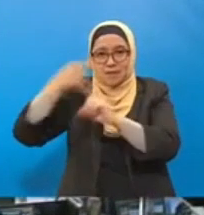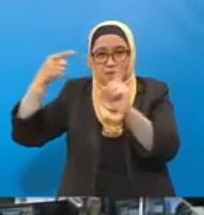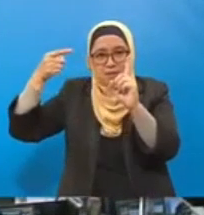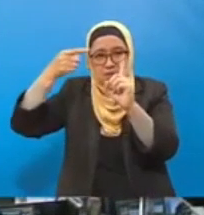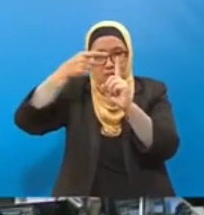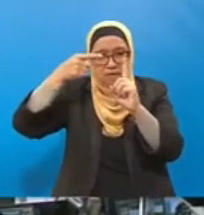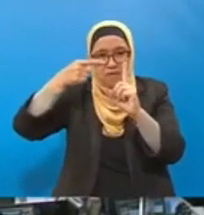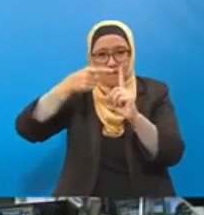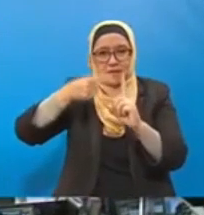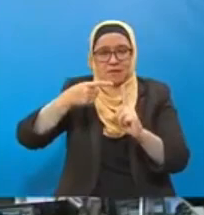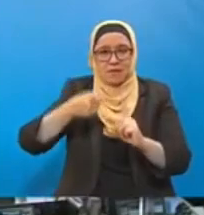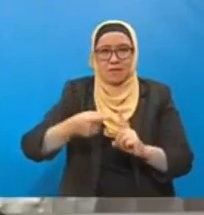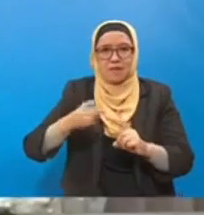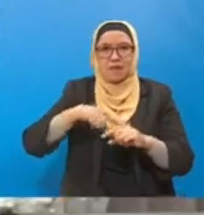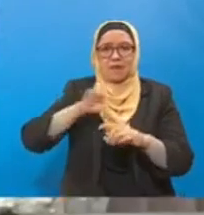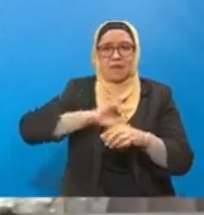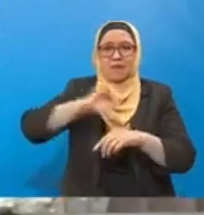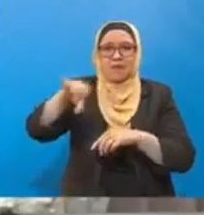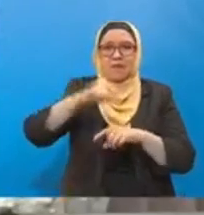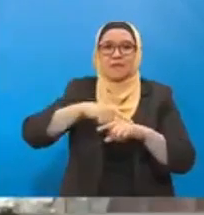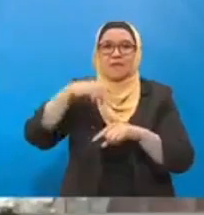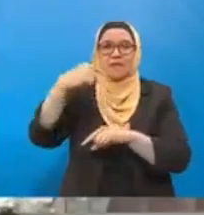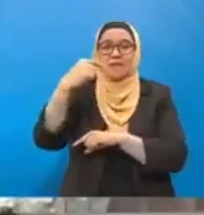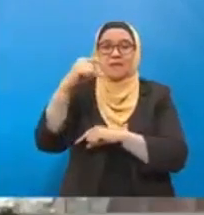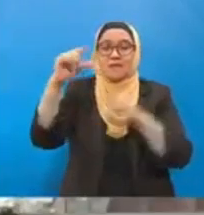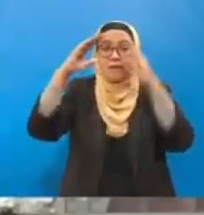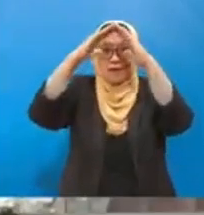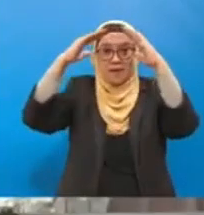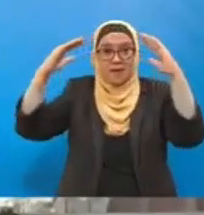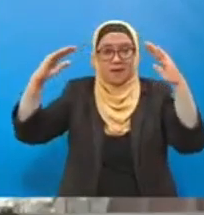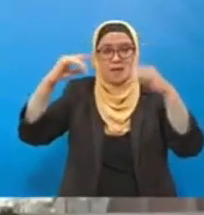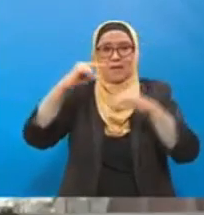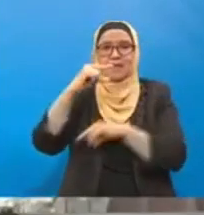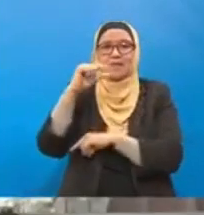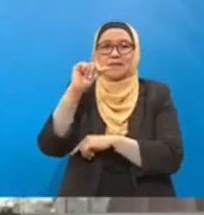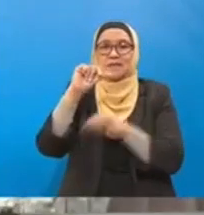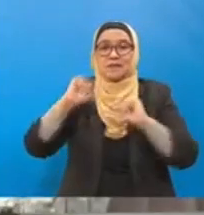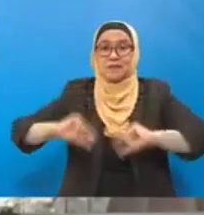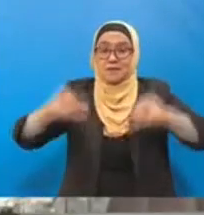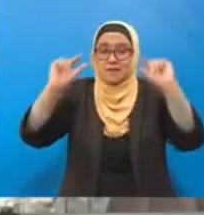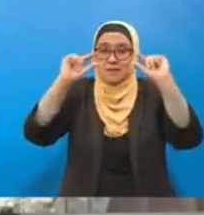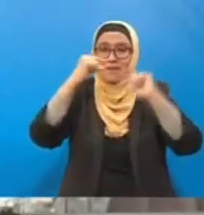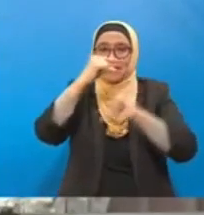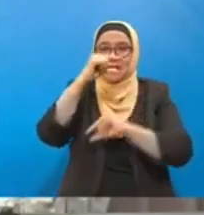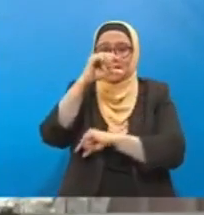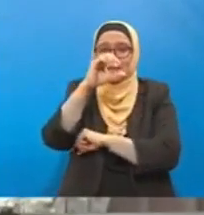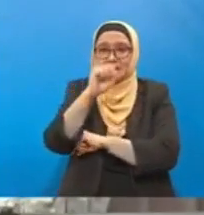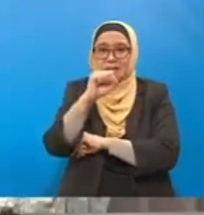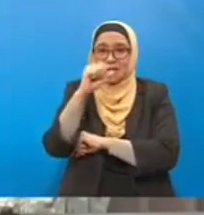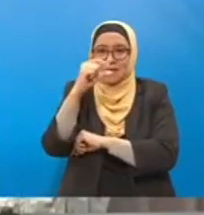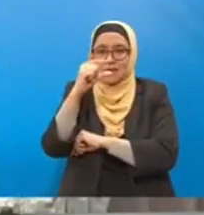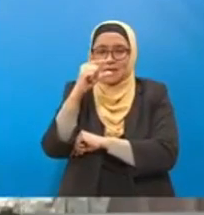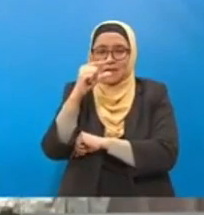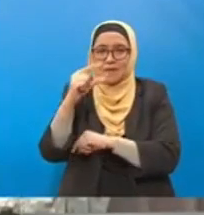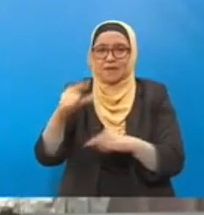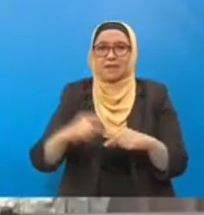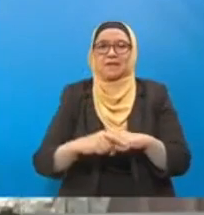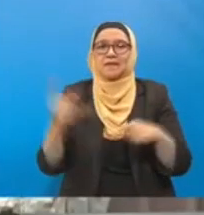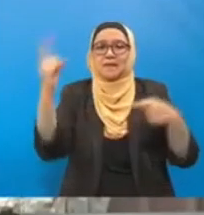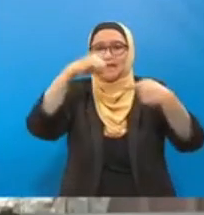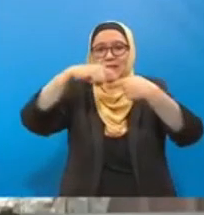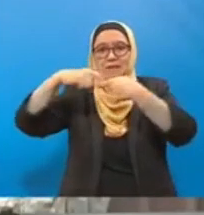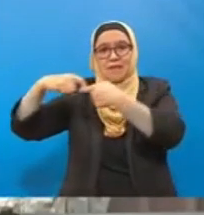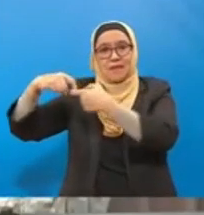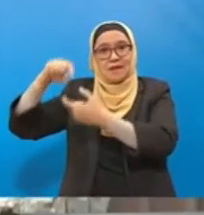pelepasan gas rumah kaca atau greenhouse gas dengan izin GHG menyumbang kepada Matlamat Perjanjian Paris 2015